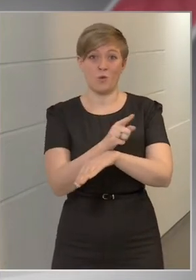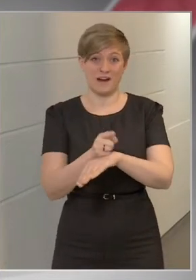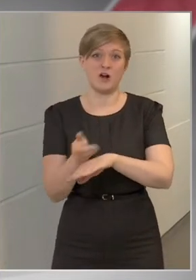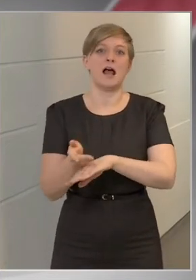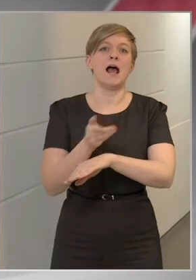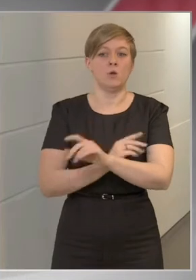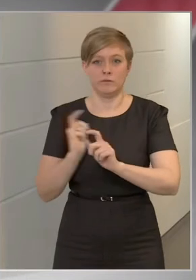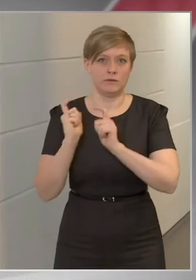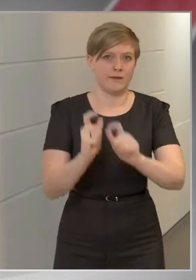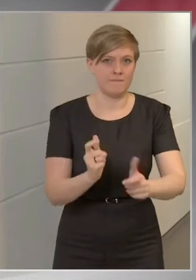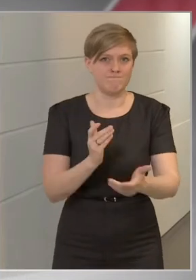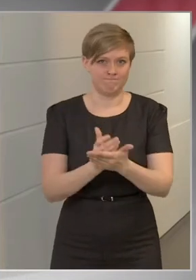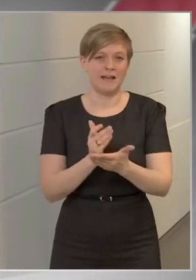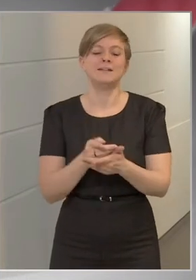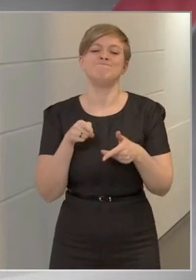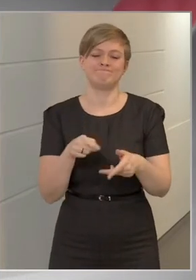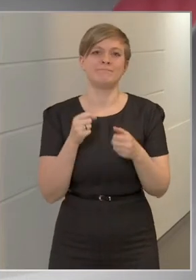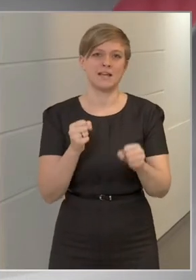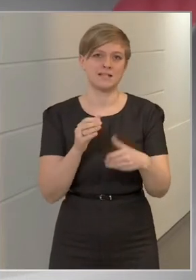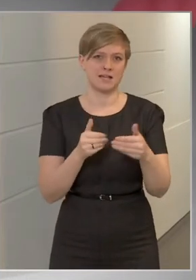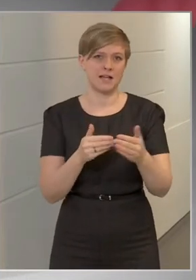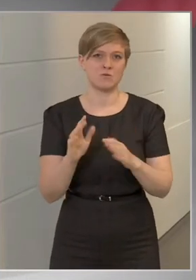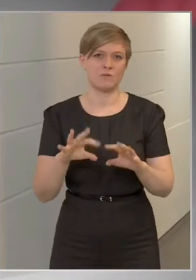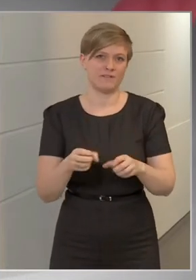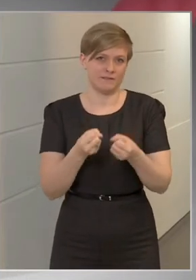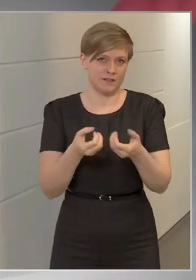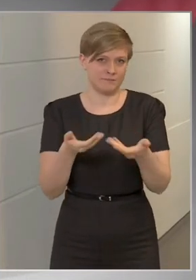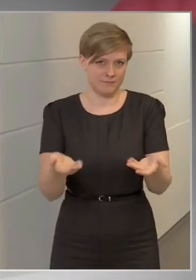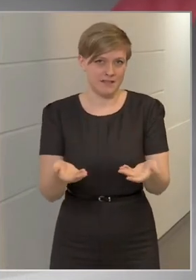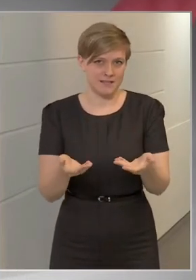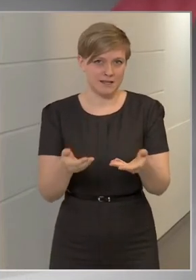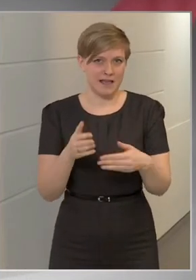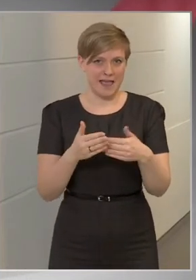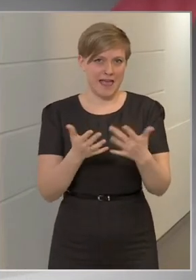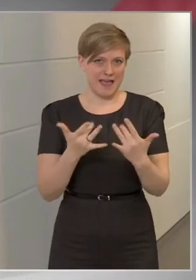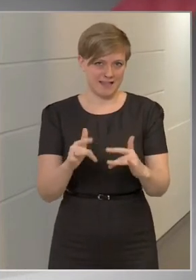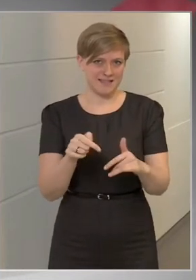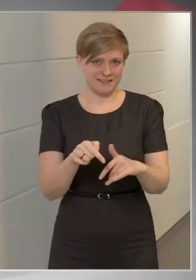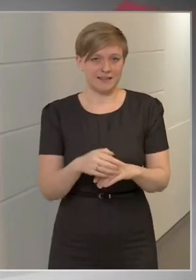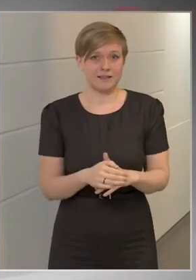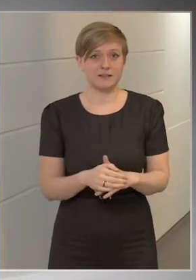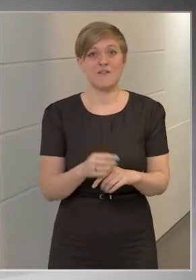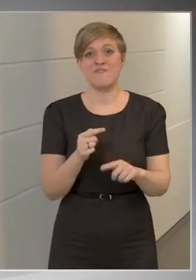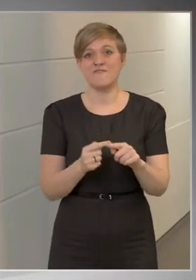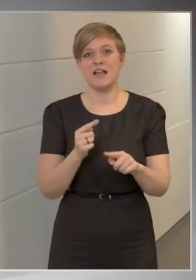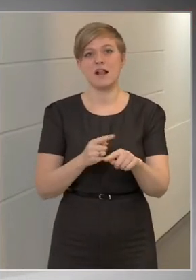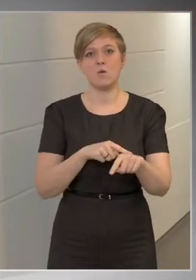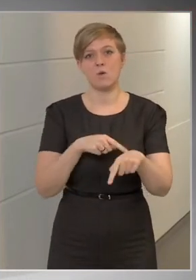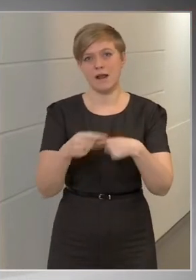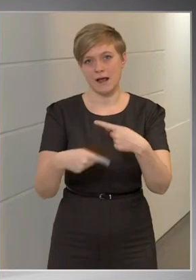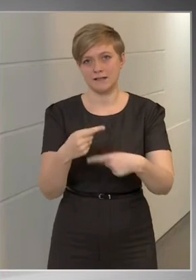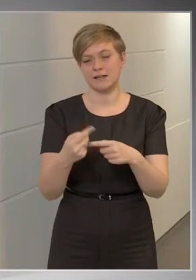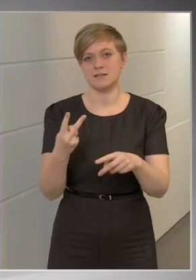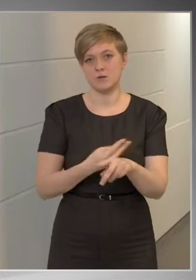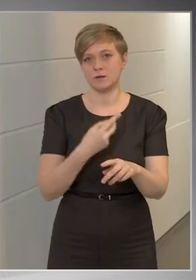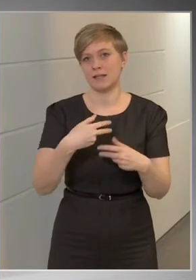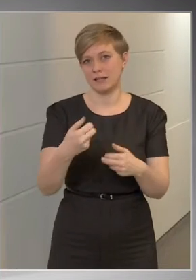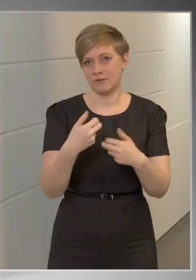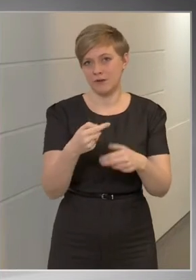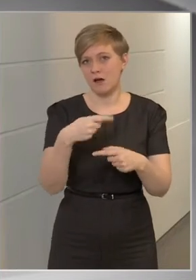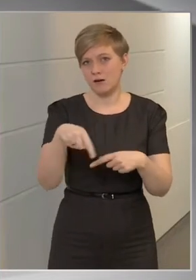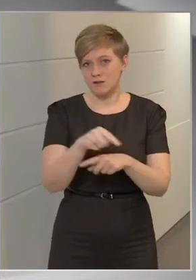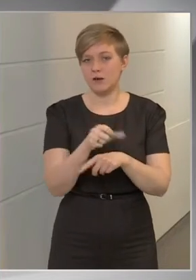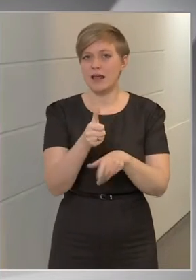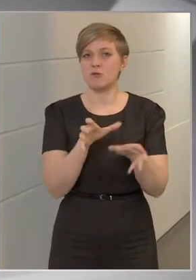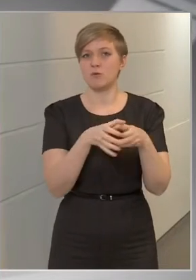is. Ez viszont nehezen kezelhetővé teszi a helyzetet, hiszen fél óránként szokták hívni azokat, akik egy